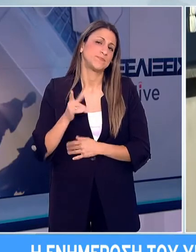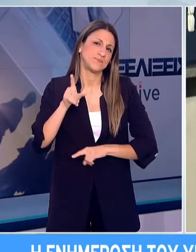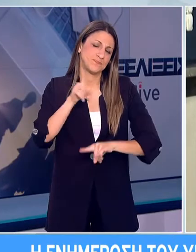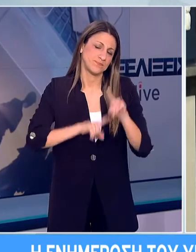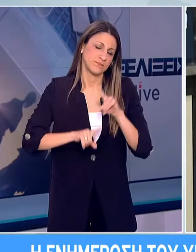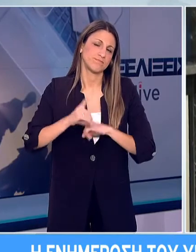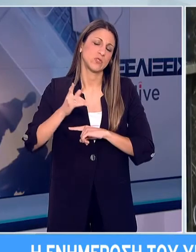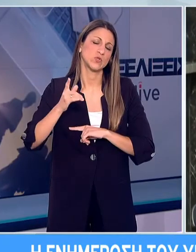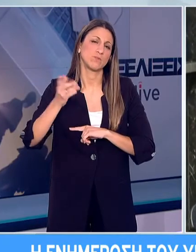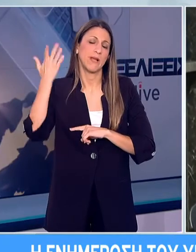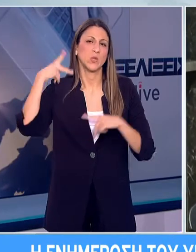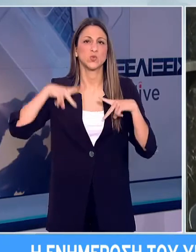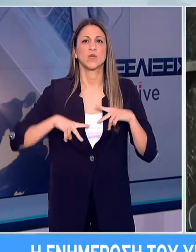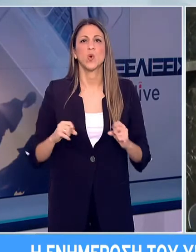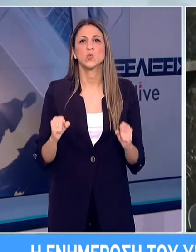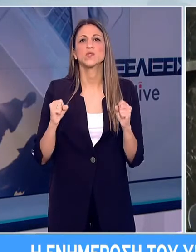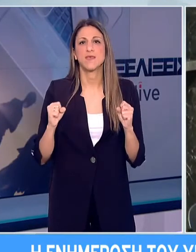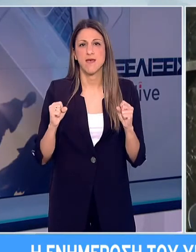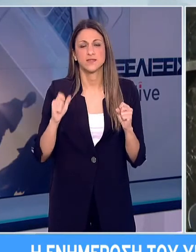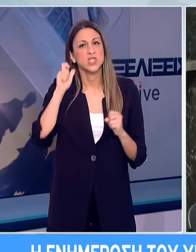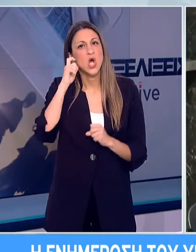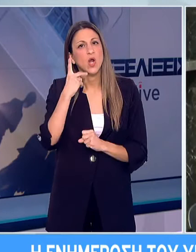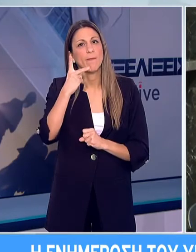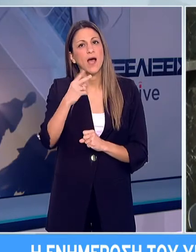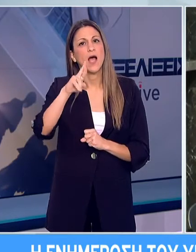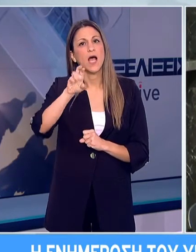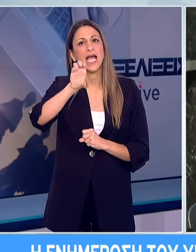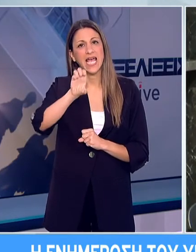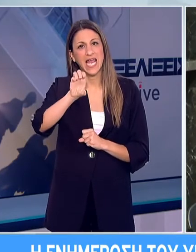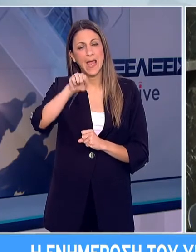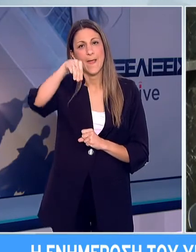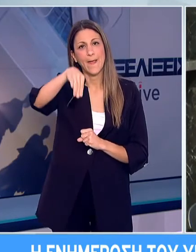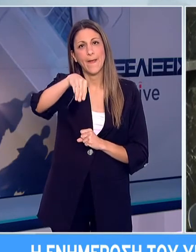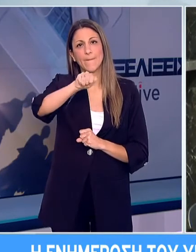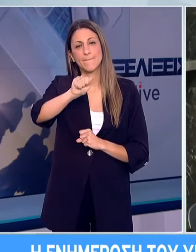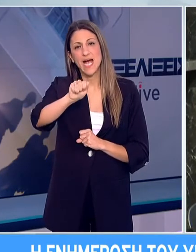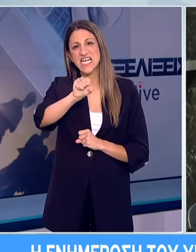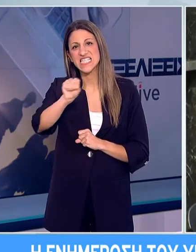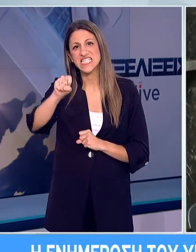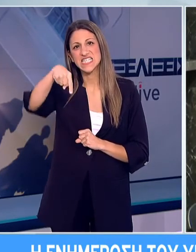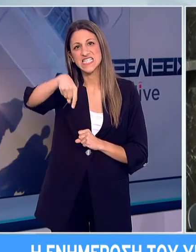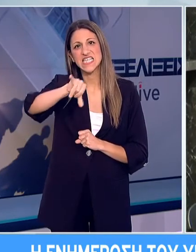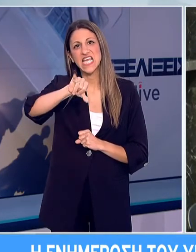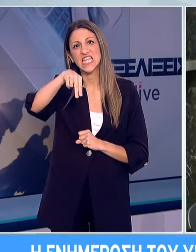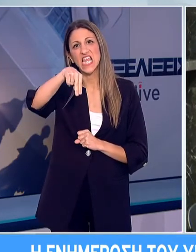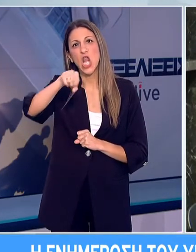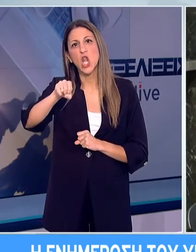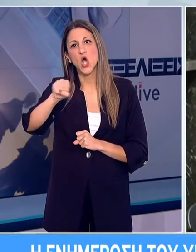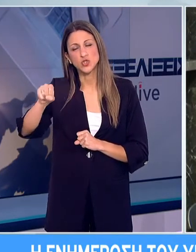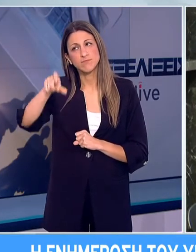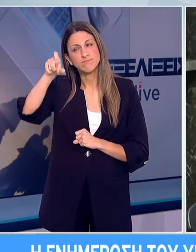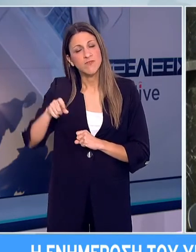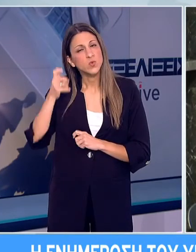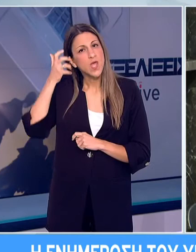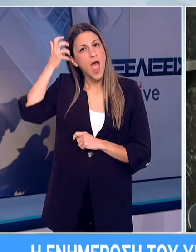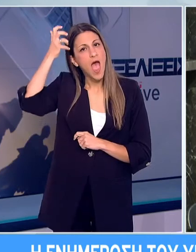Ο καθηγητής Δημήτρης Κρεμαστινός, εκτός από σπουδαίος επιστήμονας με